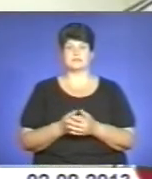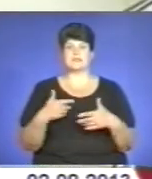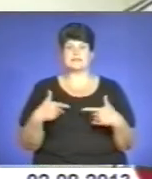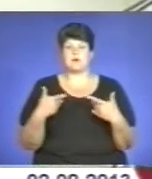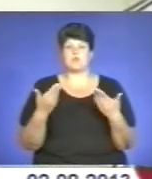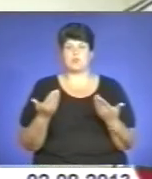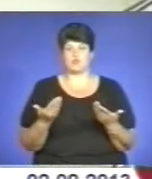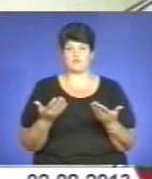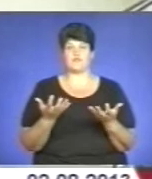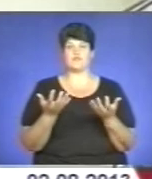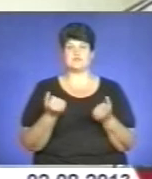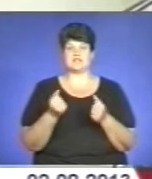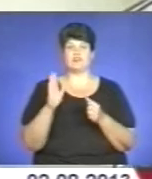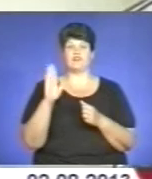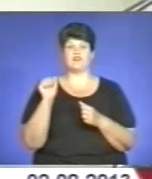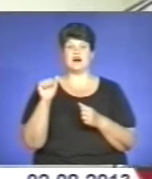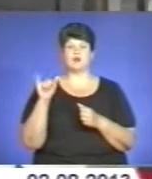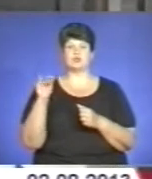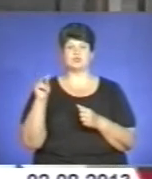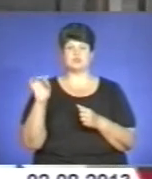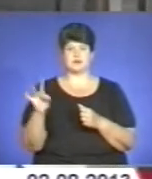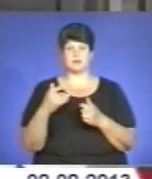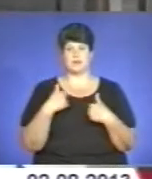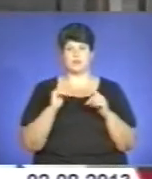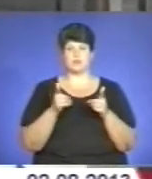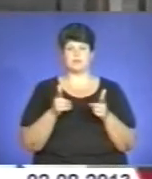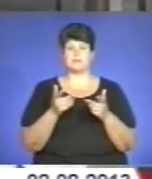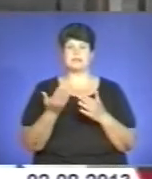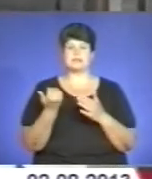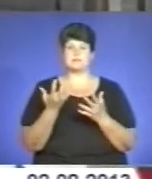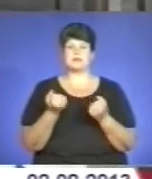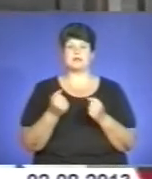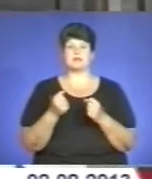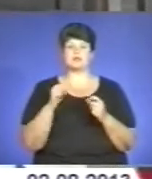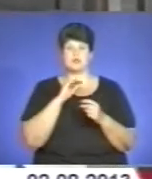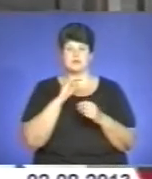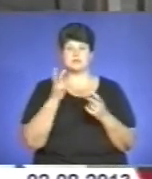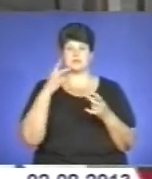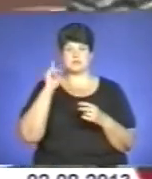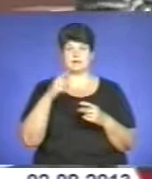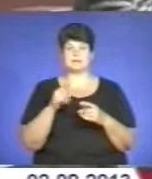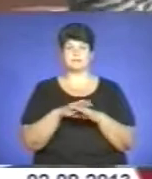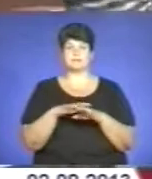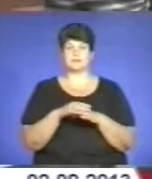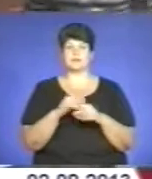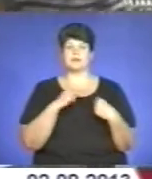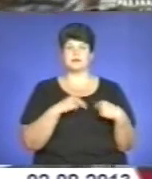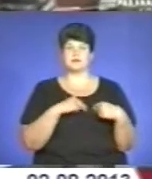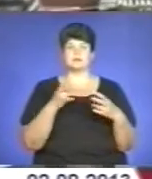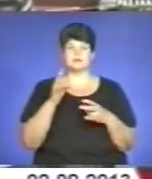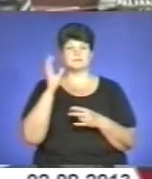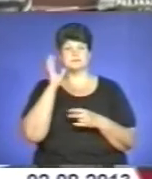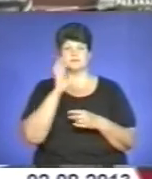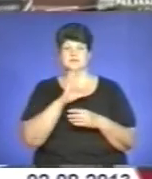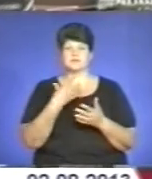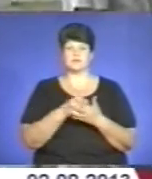Запропонували взяти валчер. Я погодився. Перед тим, як обирати професію, треба знати ринок праці. Прислухатися варто не лише до